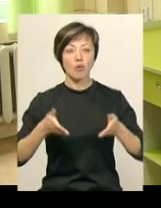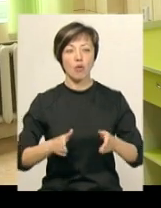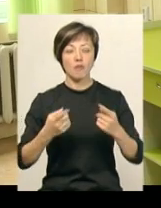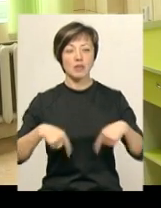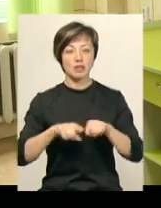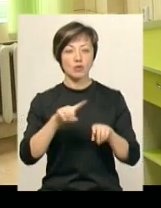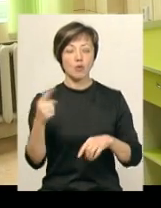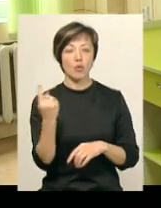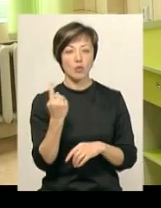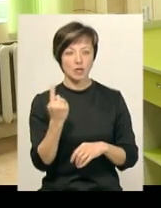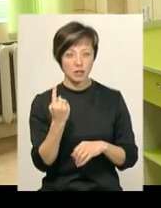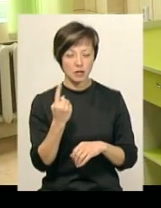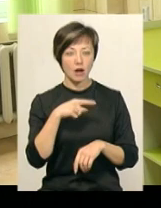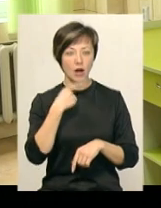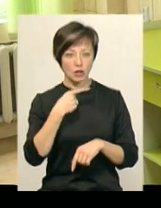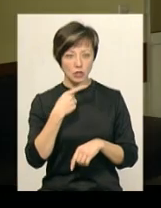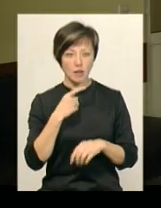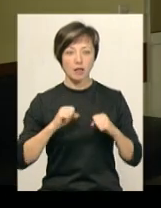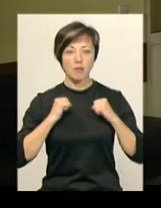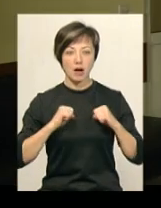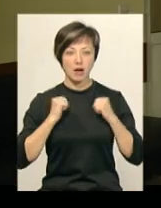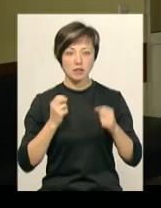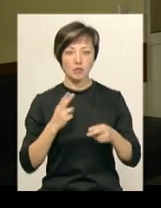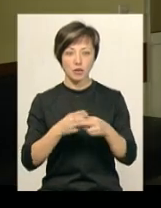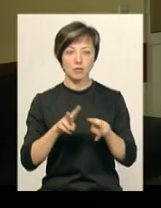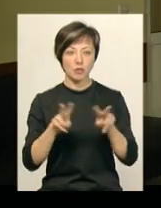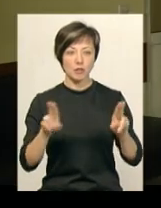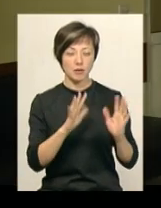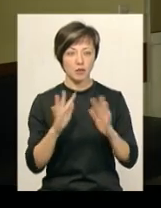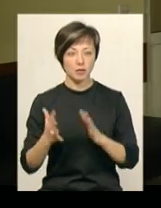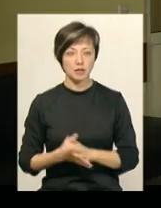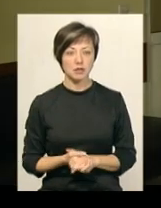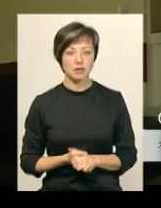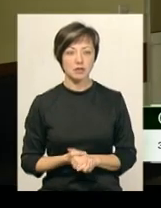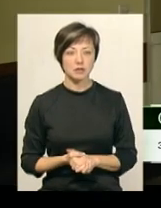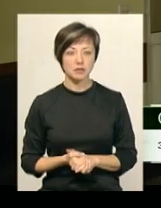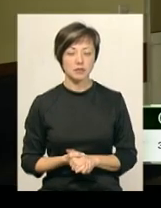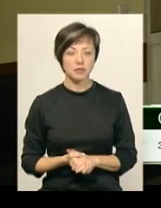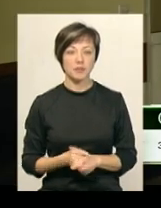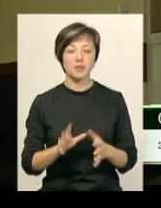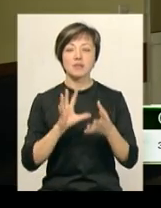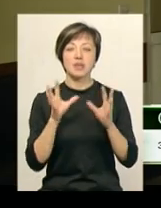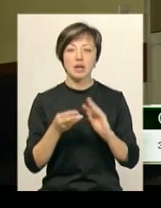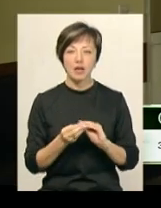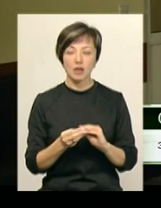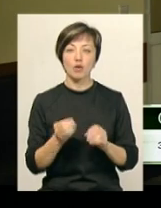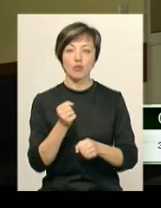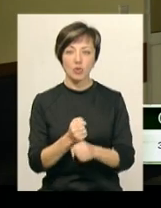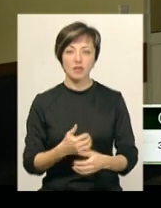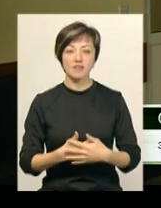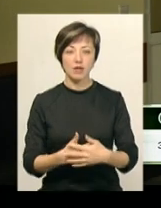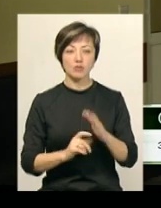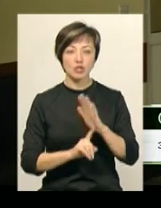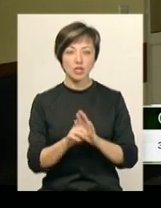відділенням номер один Олена Британчук каже, намагаються запобігти подібним випадкам. Взагалі робота з вагітними починається в жіночій